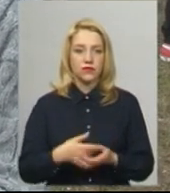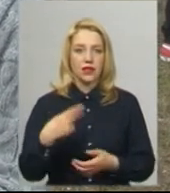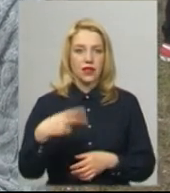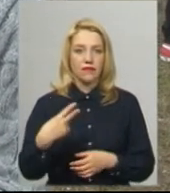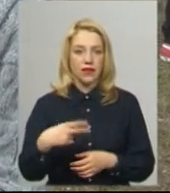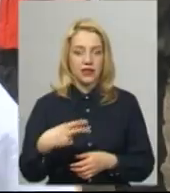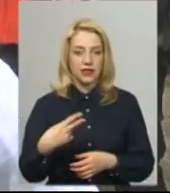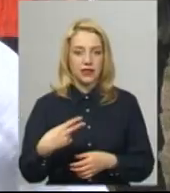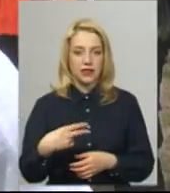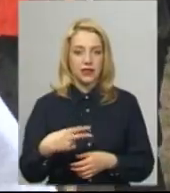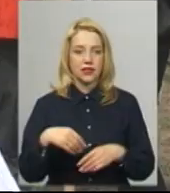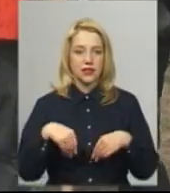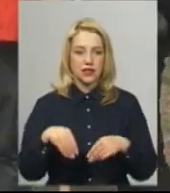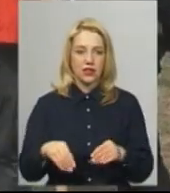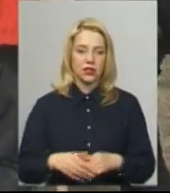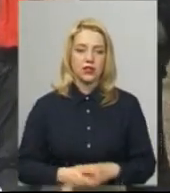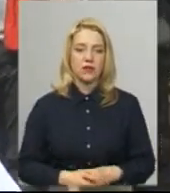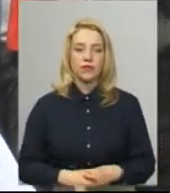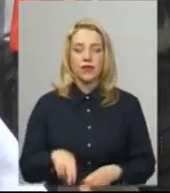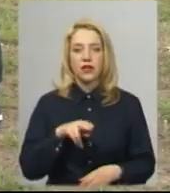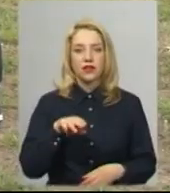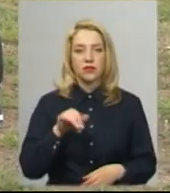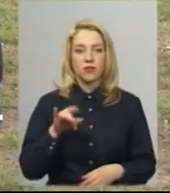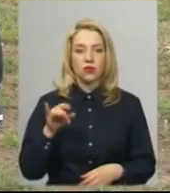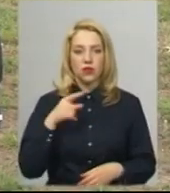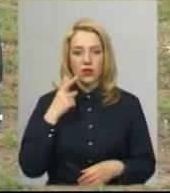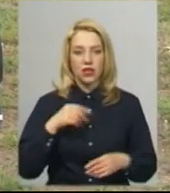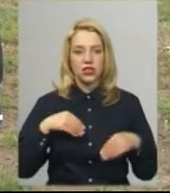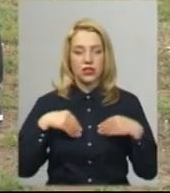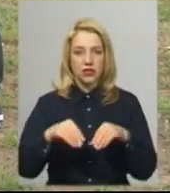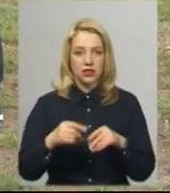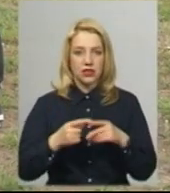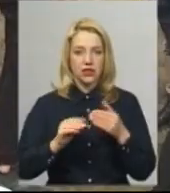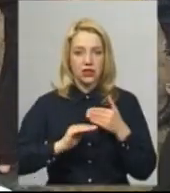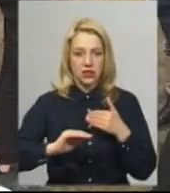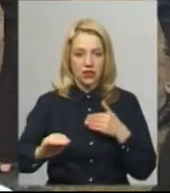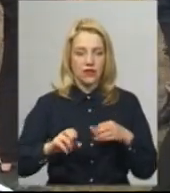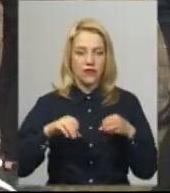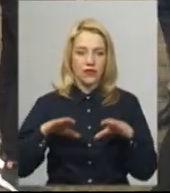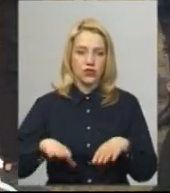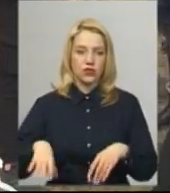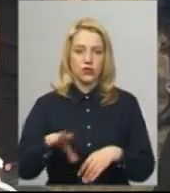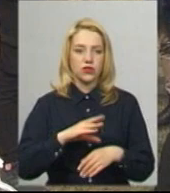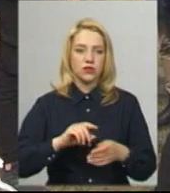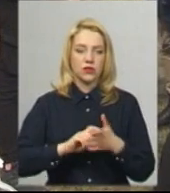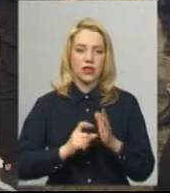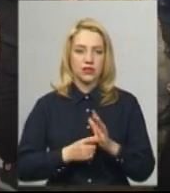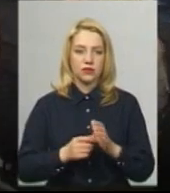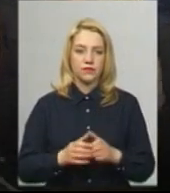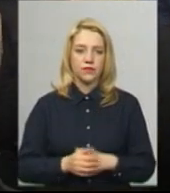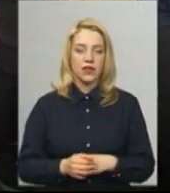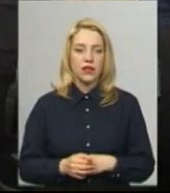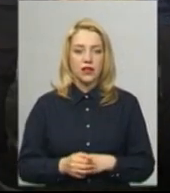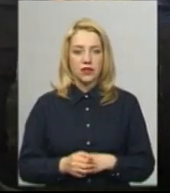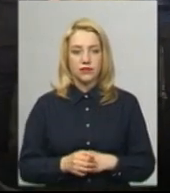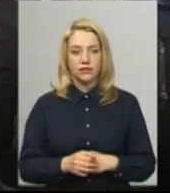саджинців». Дмитро Казмірчук каже, засадити дубами Галявину вирішили усім класом. «Ми вирішили посадити саме дуби, оскільки це